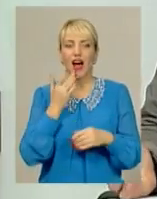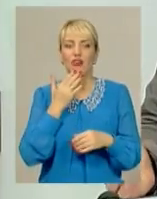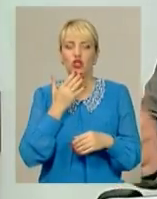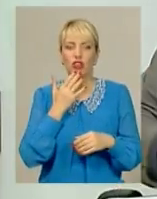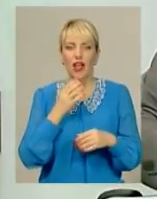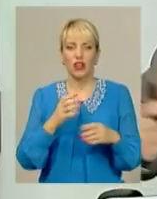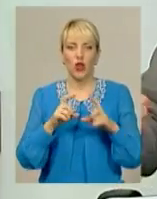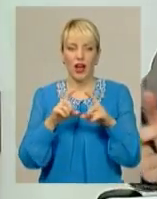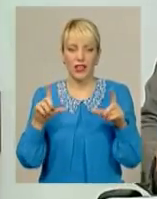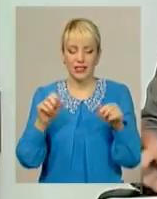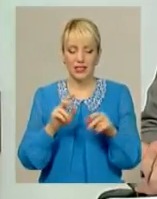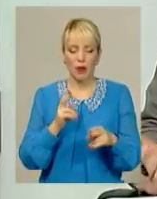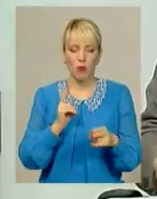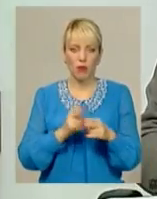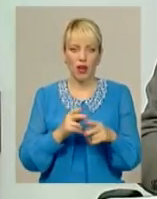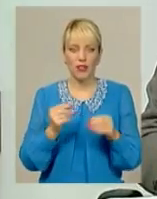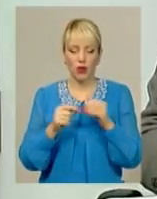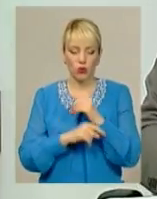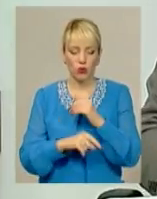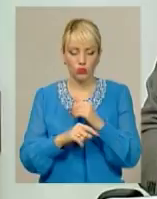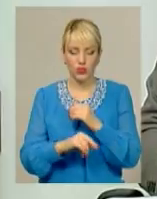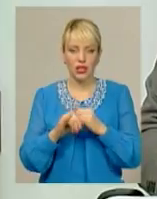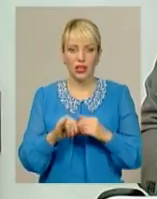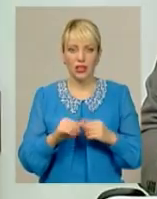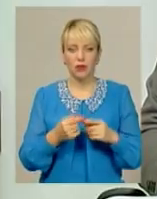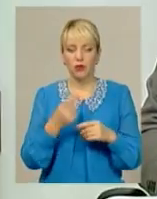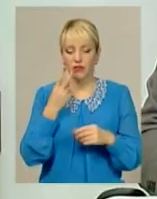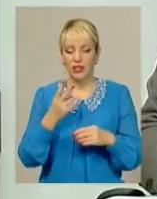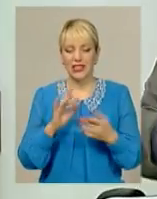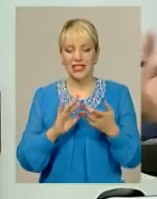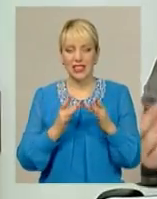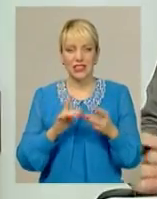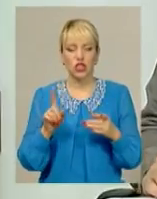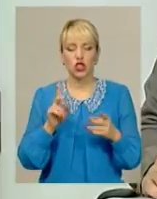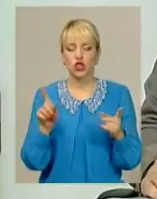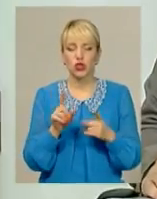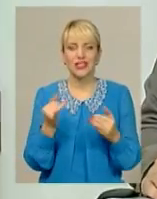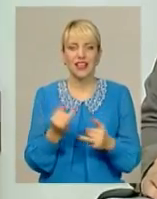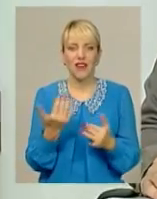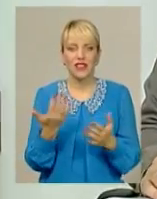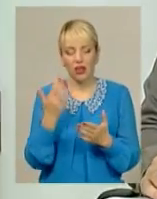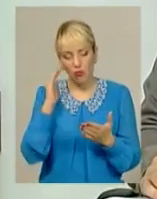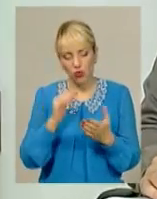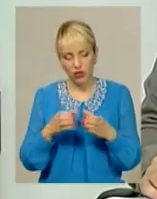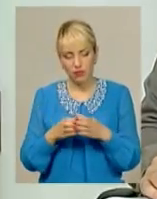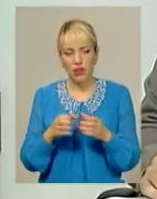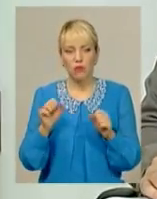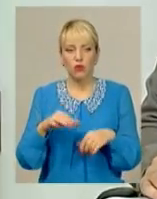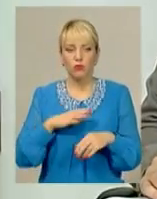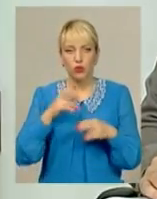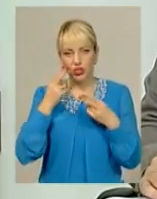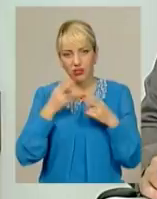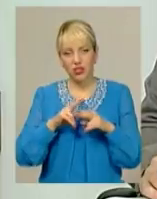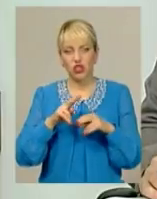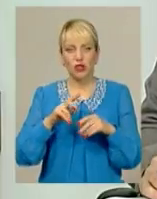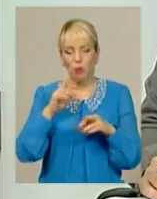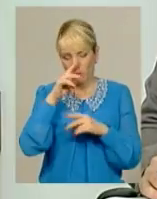корупції і подивитися на сайт партії, яка їх цікавить. І тому тут можна не виключати технічних помилок партій,